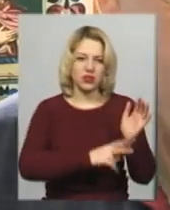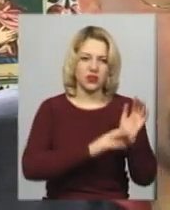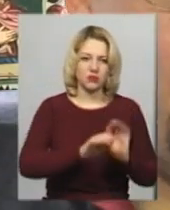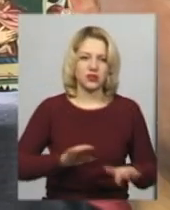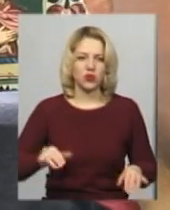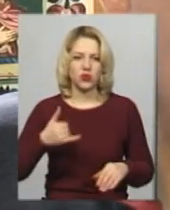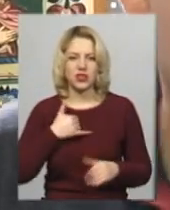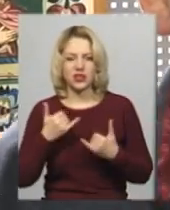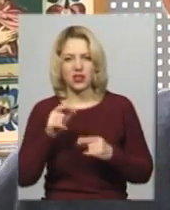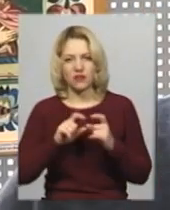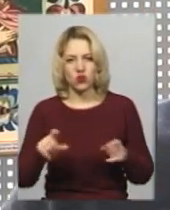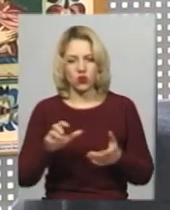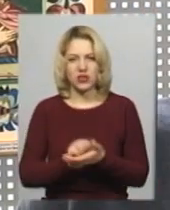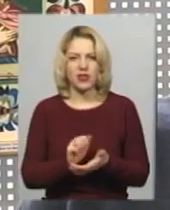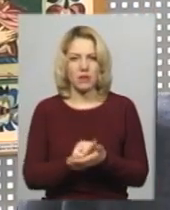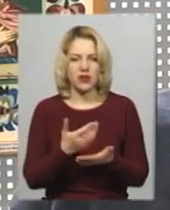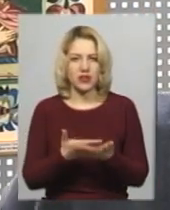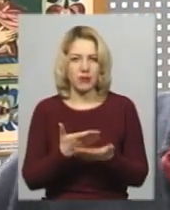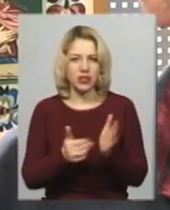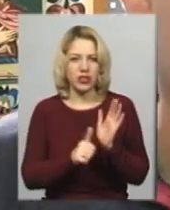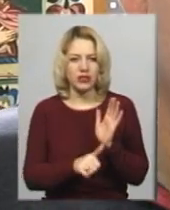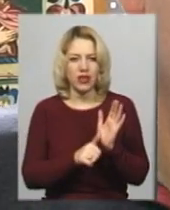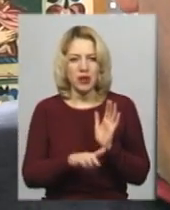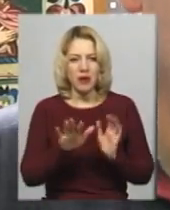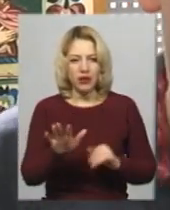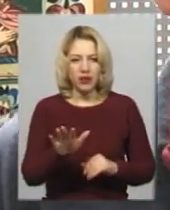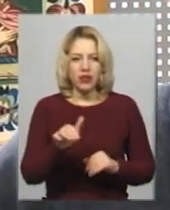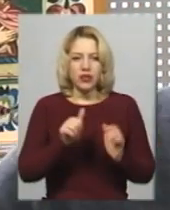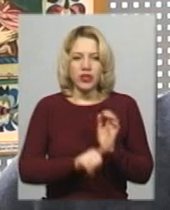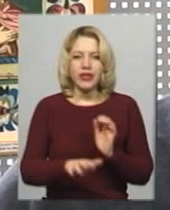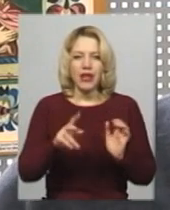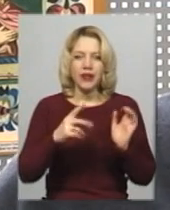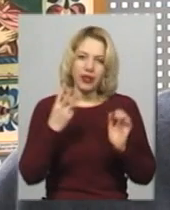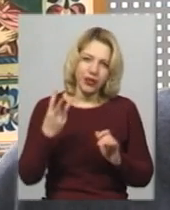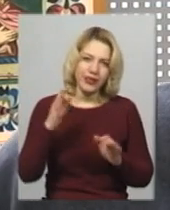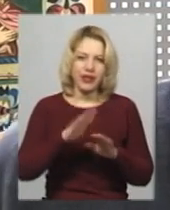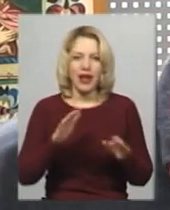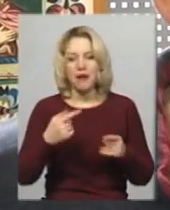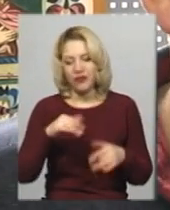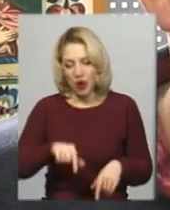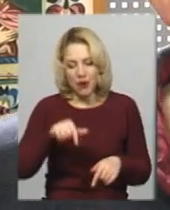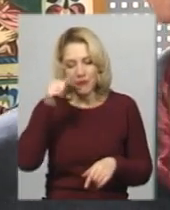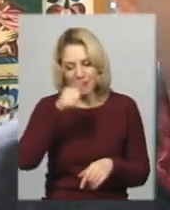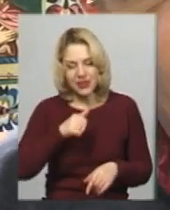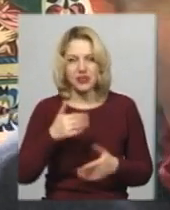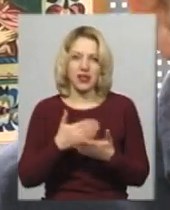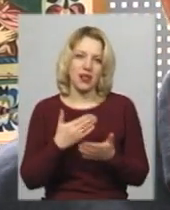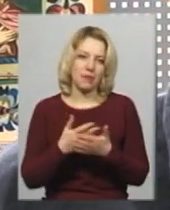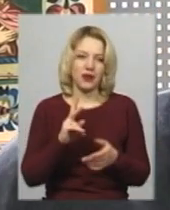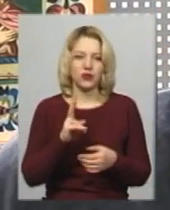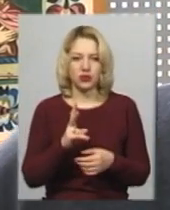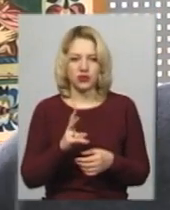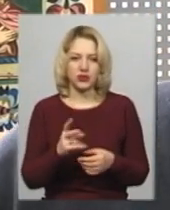Зараз на школі займаються десь 65-63, бо так буває, цей місяць виключимо трошки дітей, когось